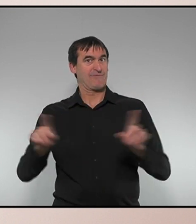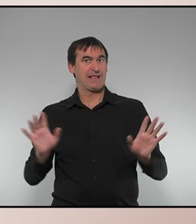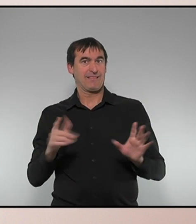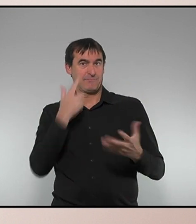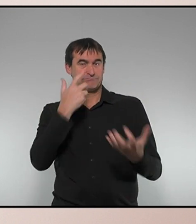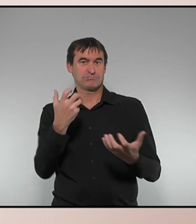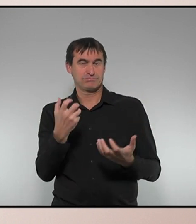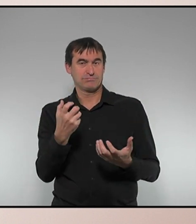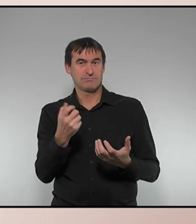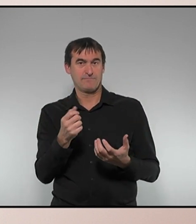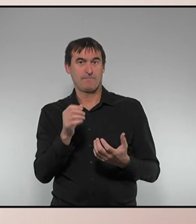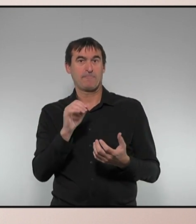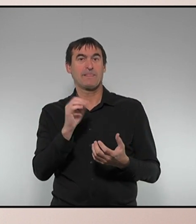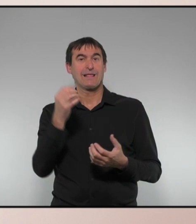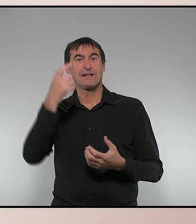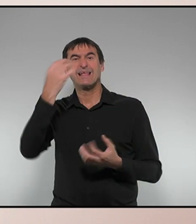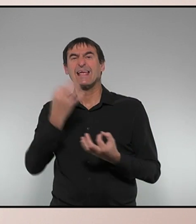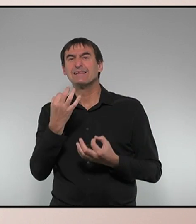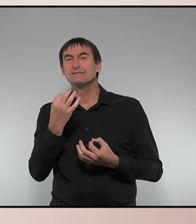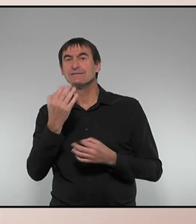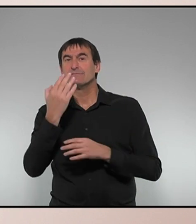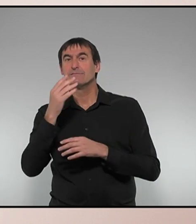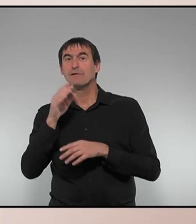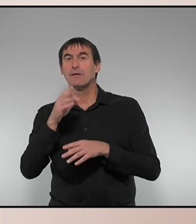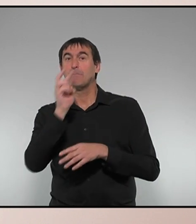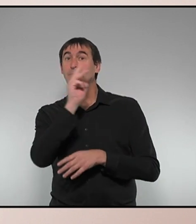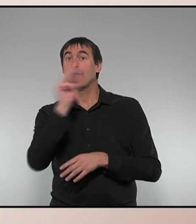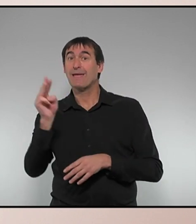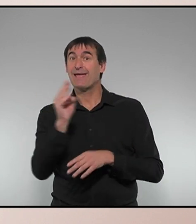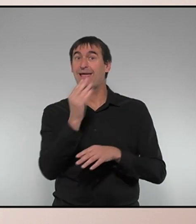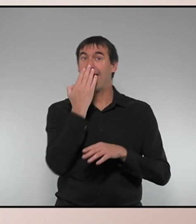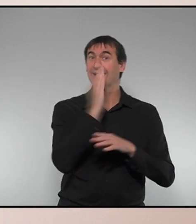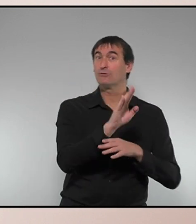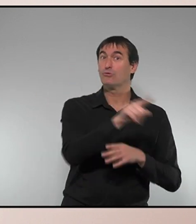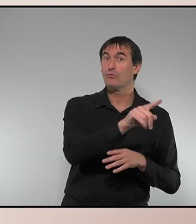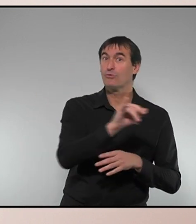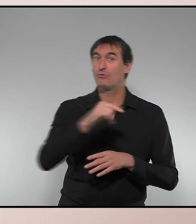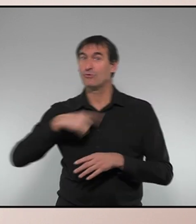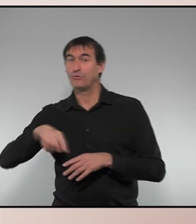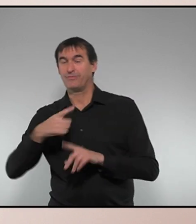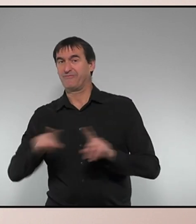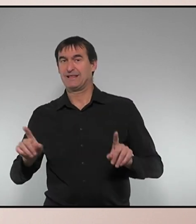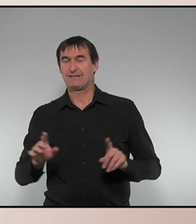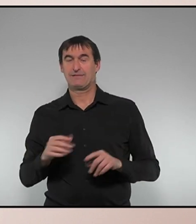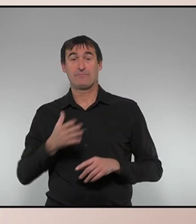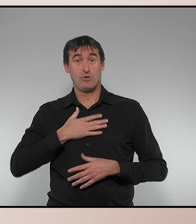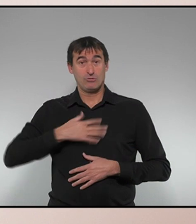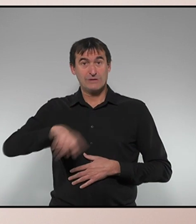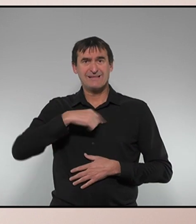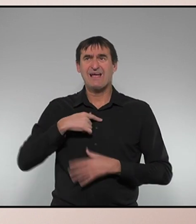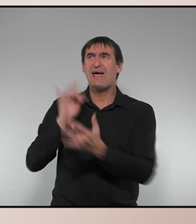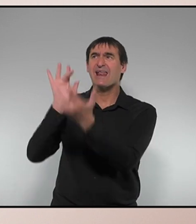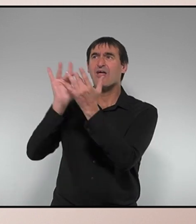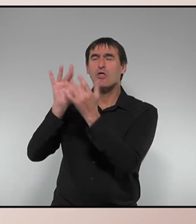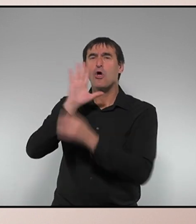gent sutil amb quin és el comportament dels membres del Partit Popular. Nosaltres defensem les bones relacions amb el govern de